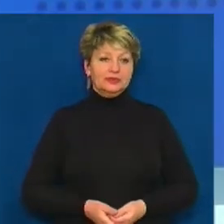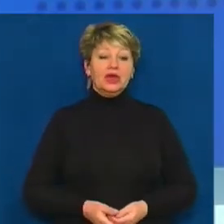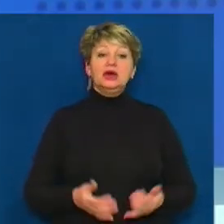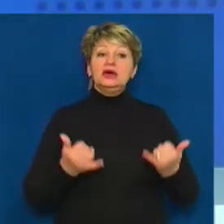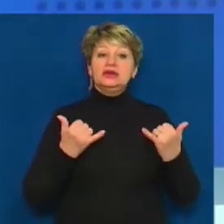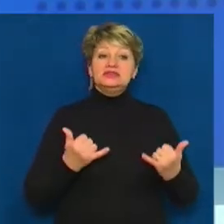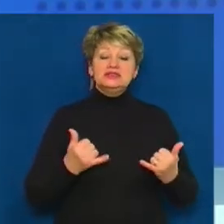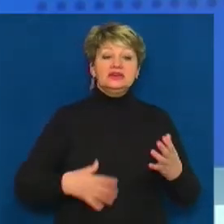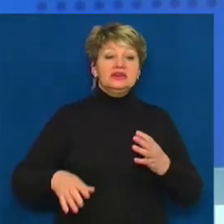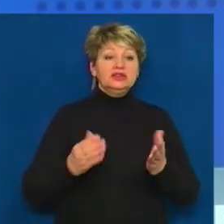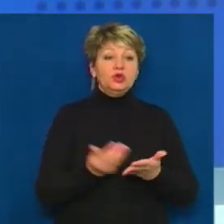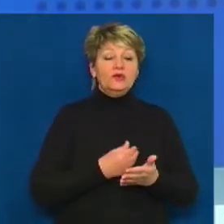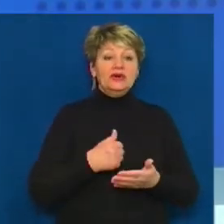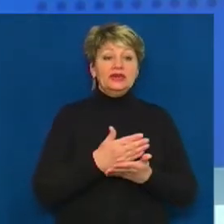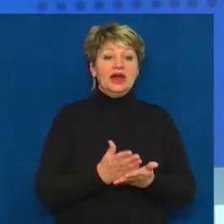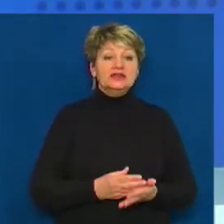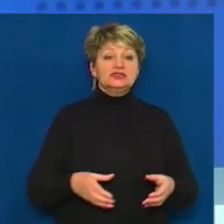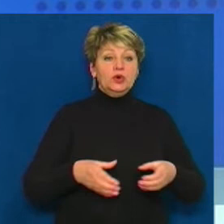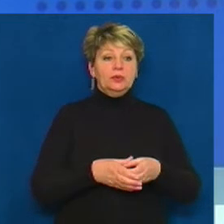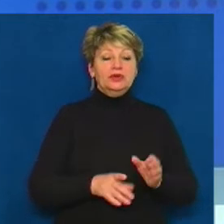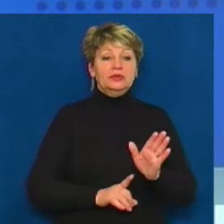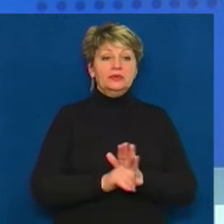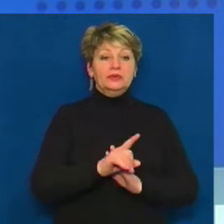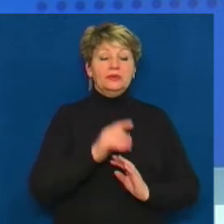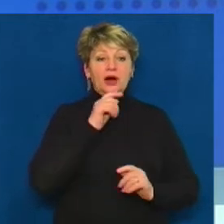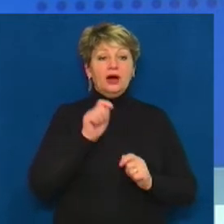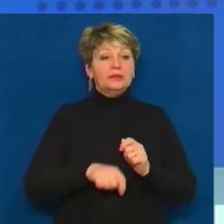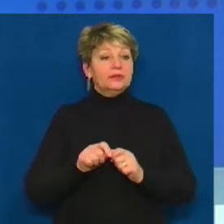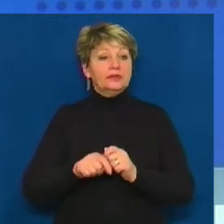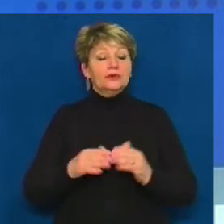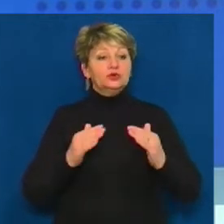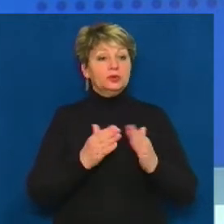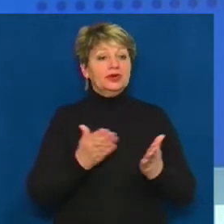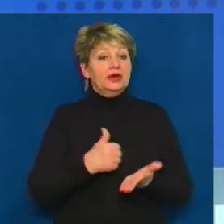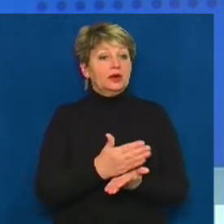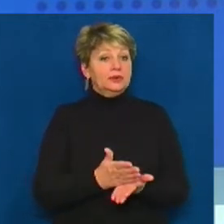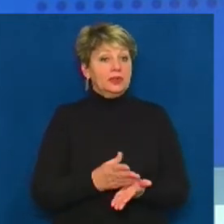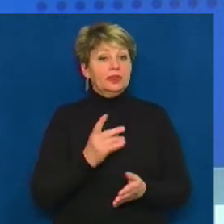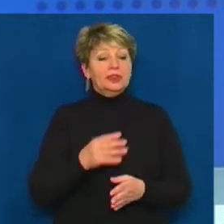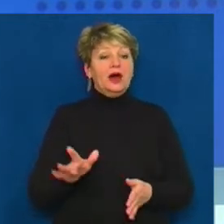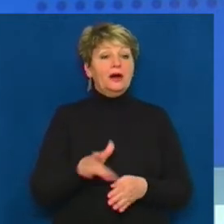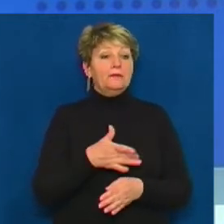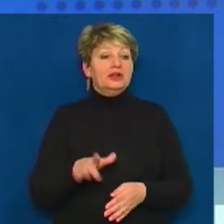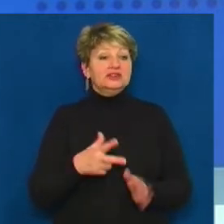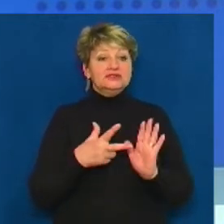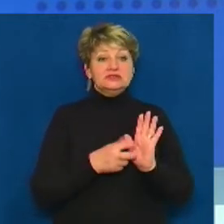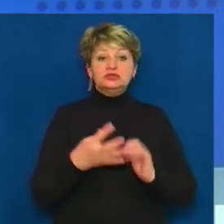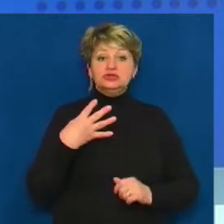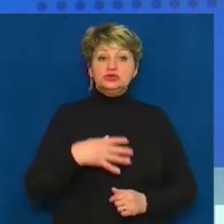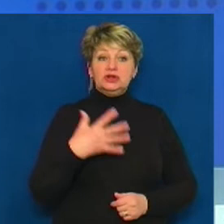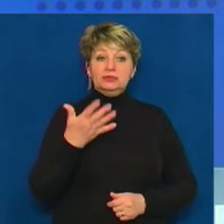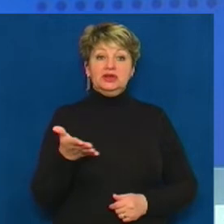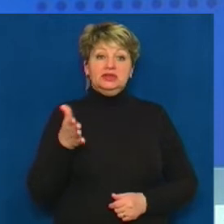Сьогодні управлінська компанія «Нова якість» розпочала енергоаудит будинків, які вона обслуговує. Їх на балансі установи 845.